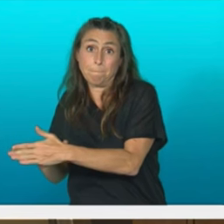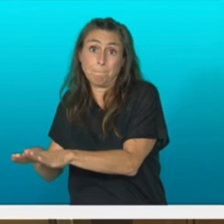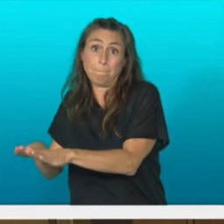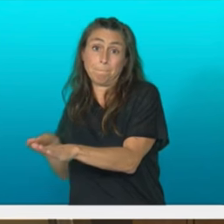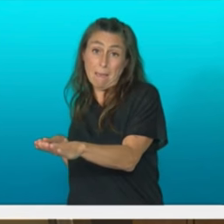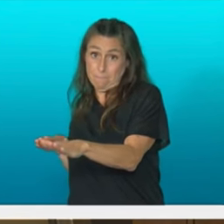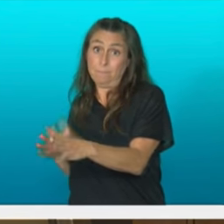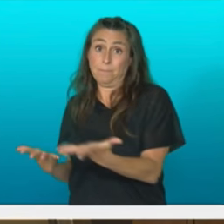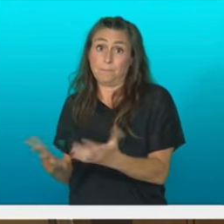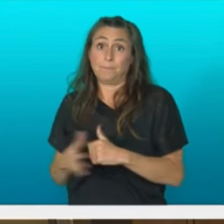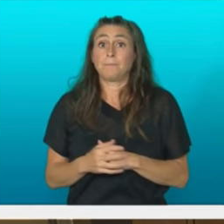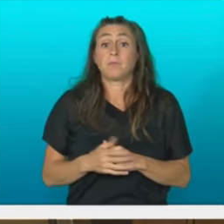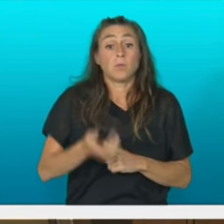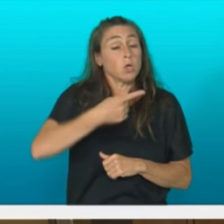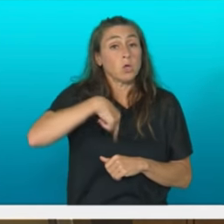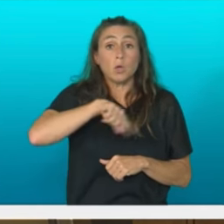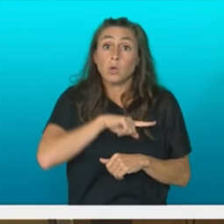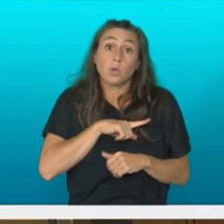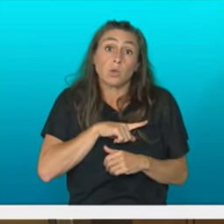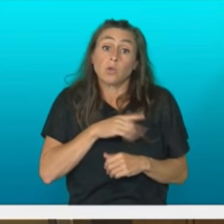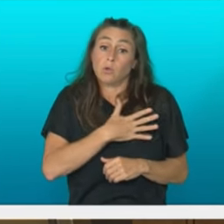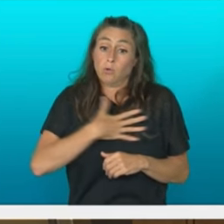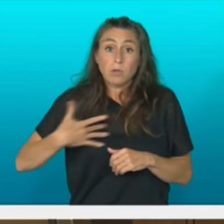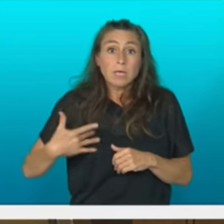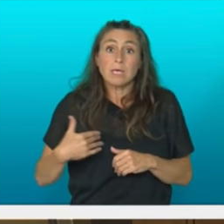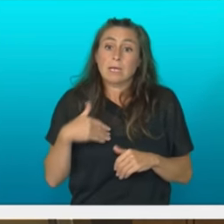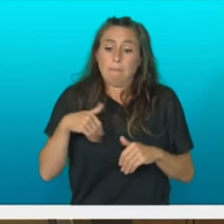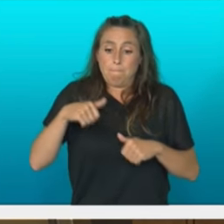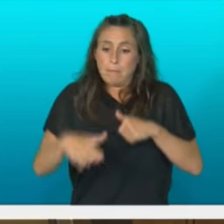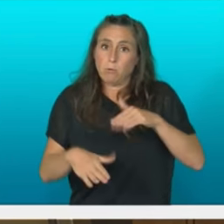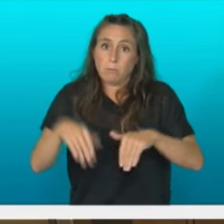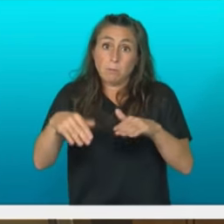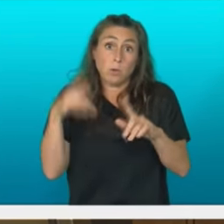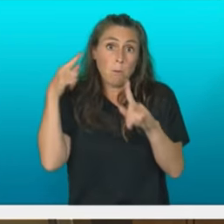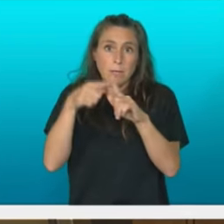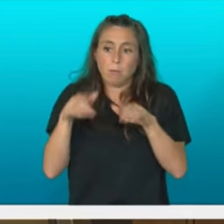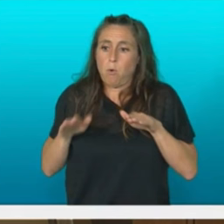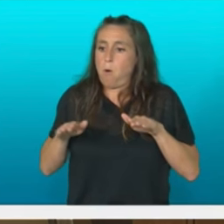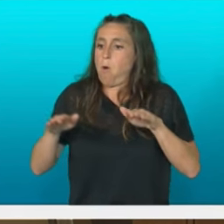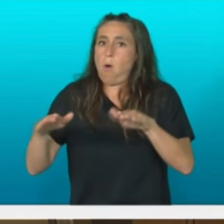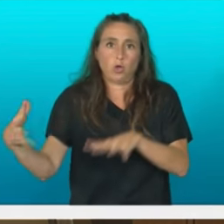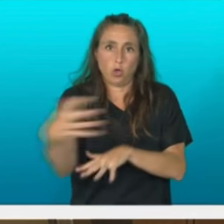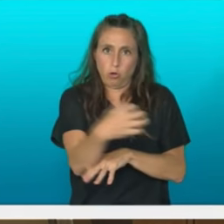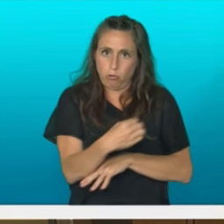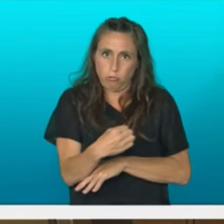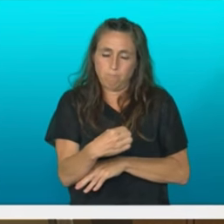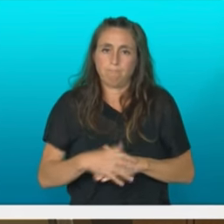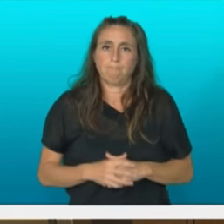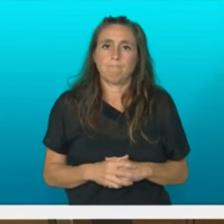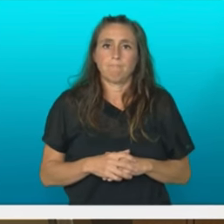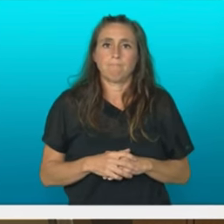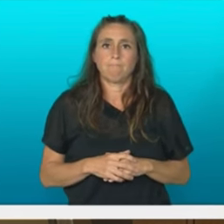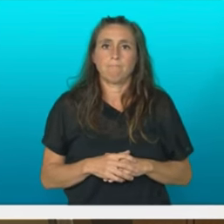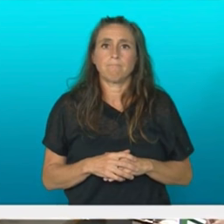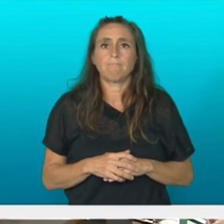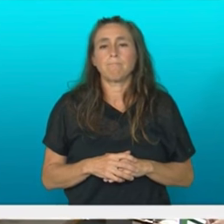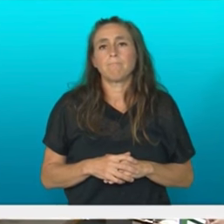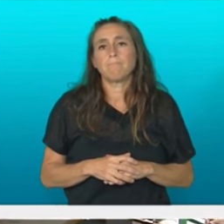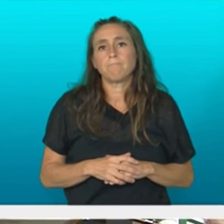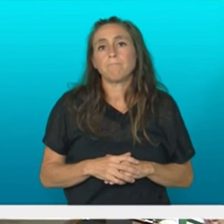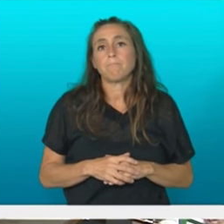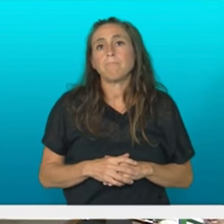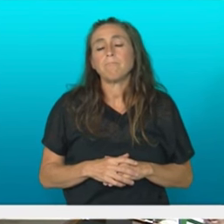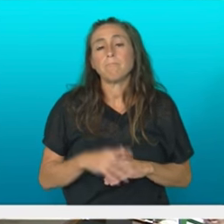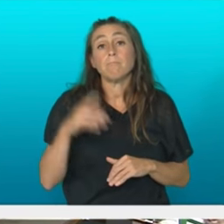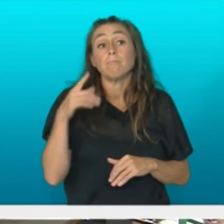atzean usteko moduko aurrera urratxak eman behar genituzke. Erabateko renovazioa zitzegi den